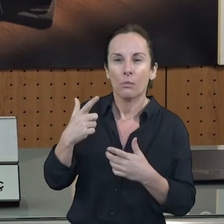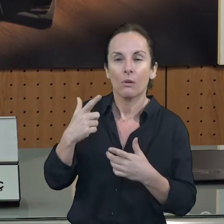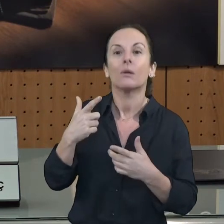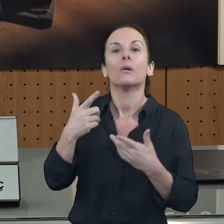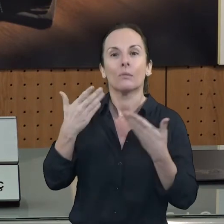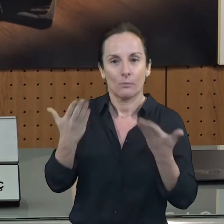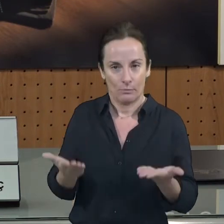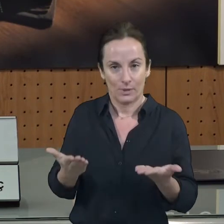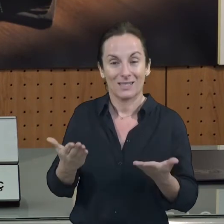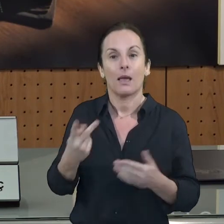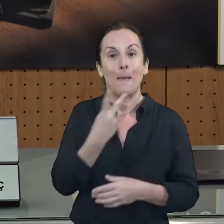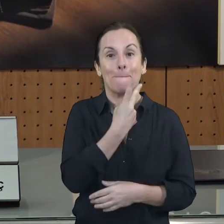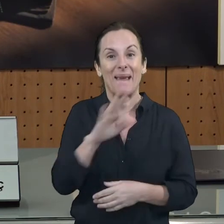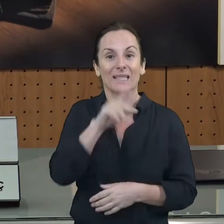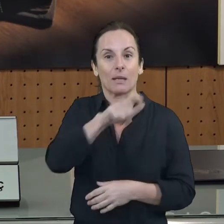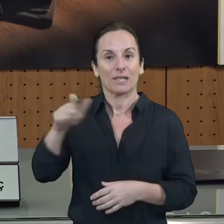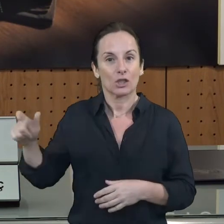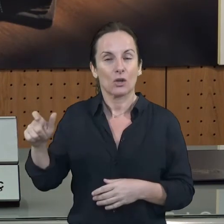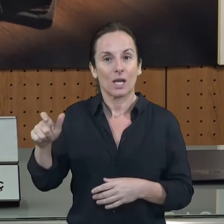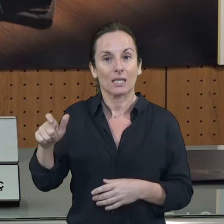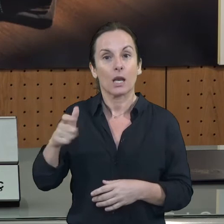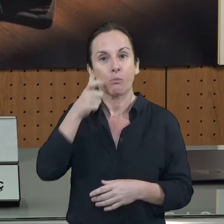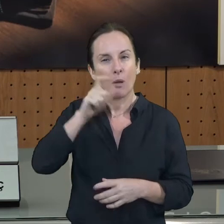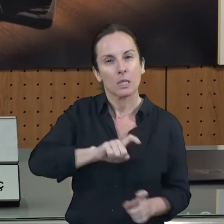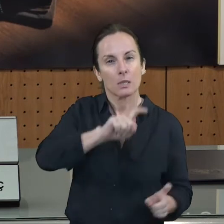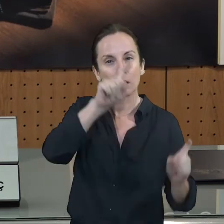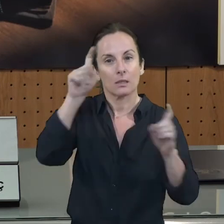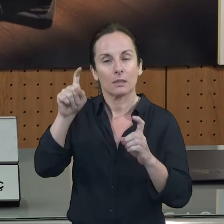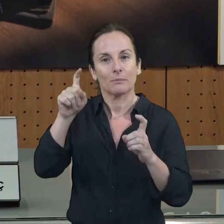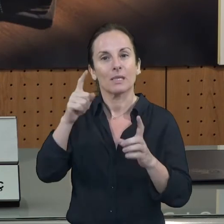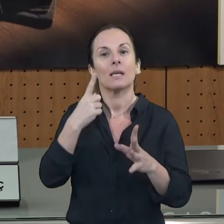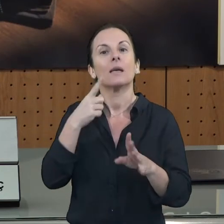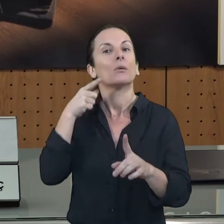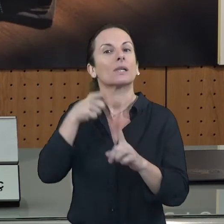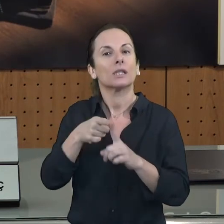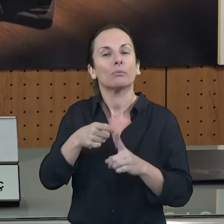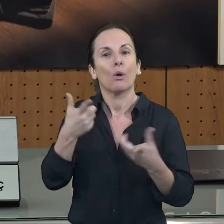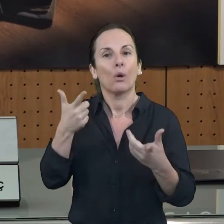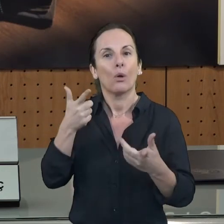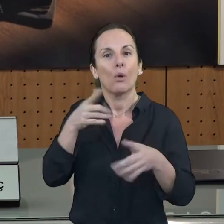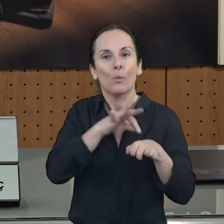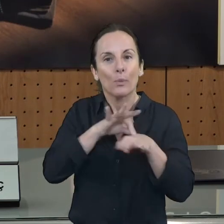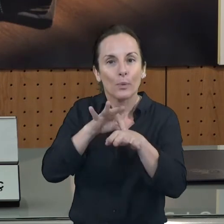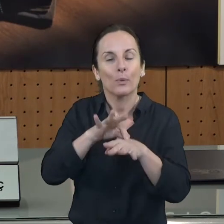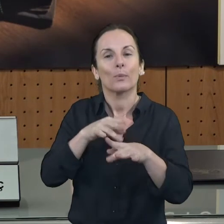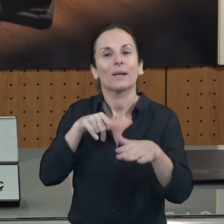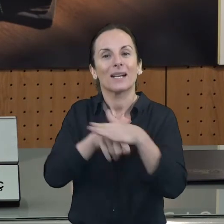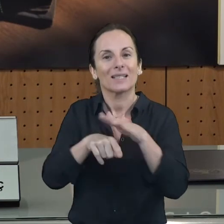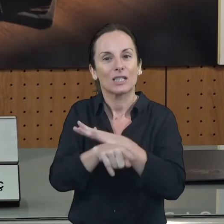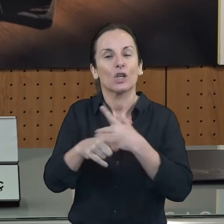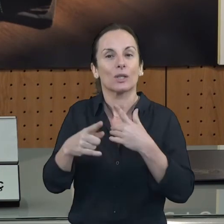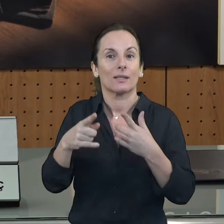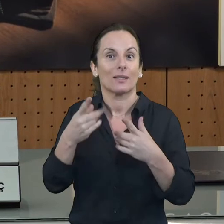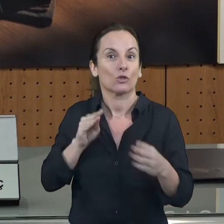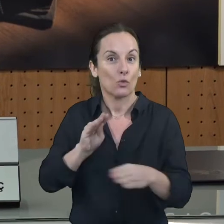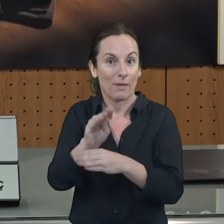agents de suport municipal, que dèiem, professionals i autònoms, per poder tramitar ajudes com aquesta o com altres